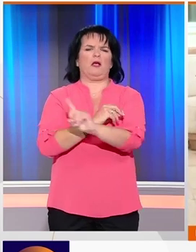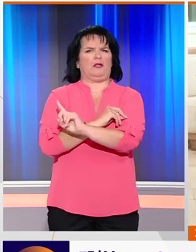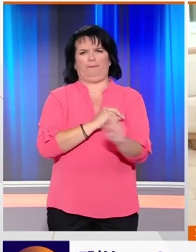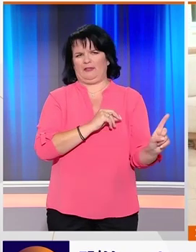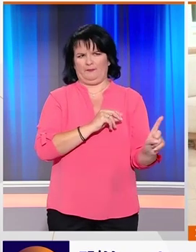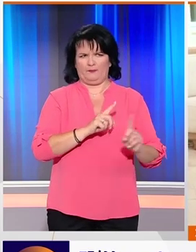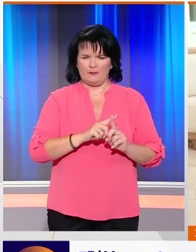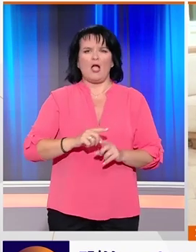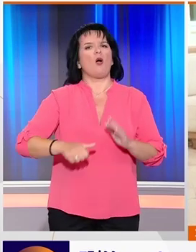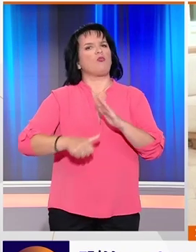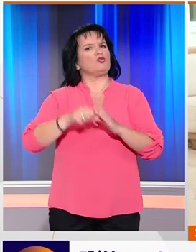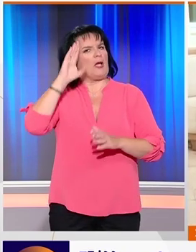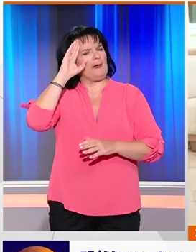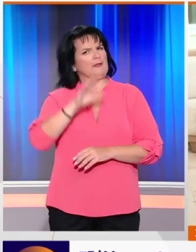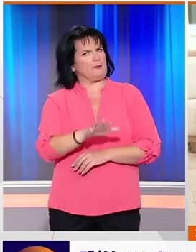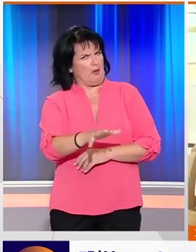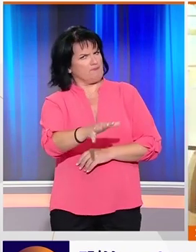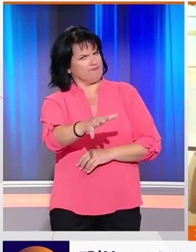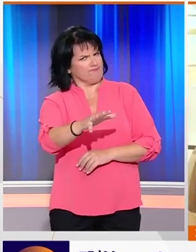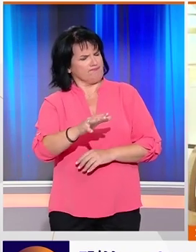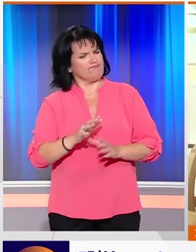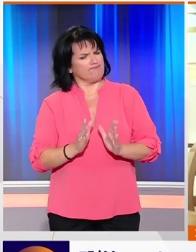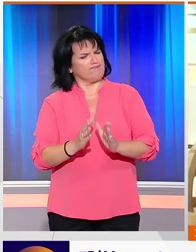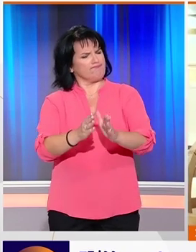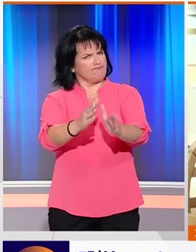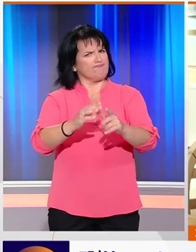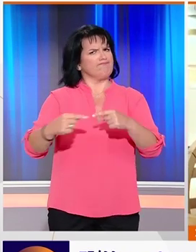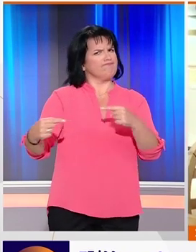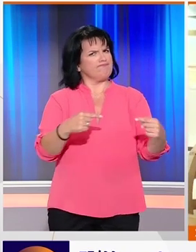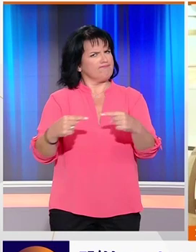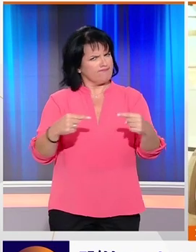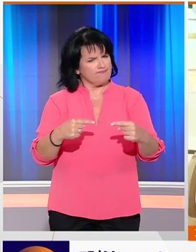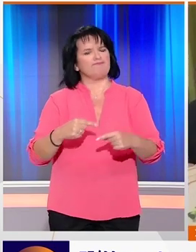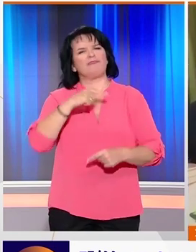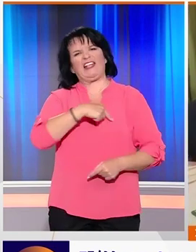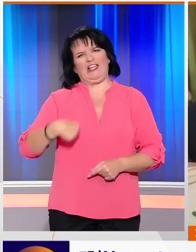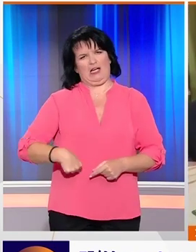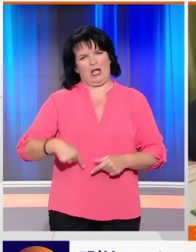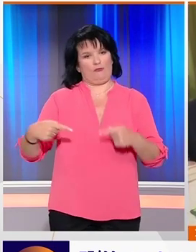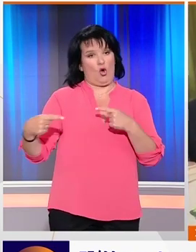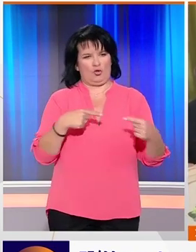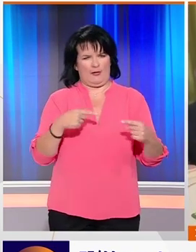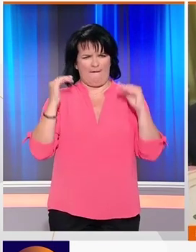Εξάλλου, ο Αμερικανός Πρόεδρος άφησε ανοιχτό το ενδεχόμενο να τραβήξει κι άλλο το σχοινί στο εμπορικό Μπραντεφέρ με την Κίνα.